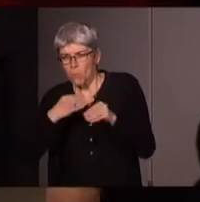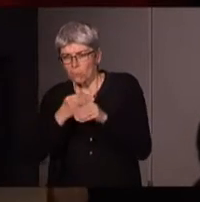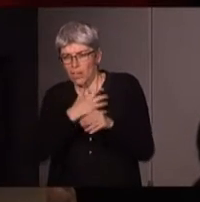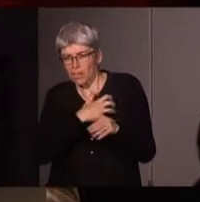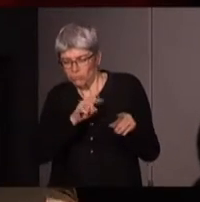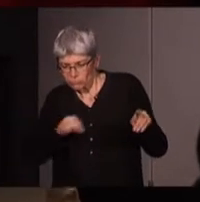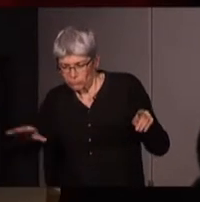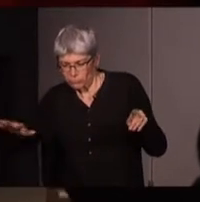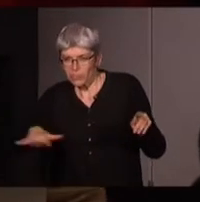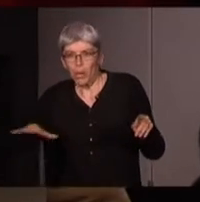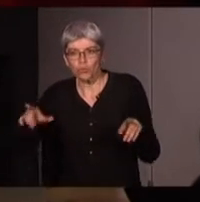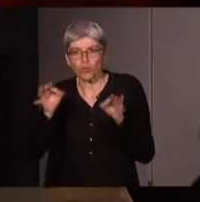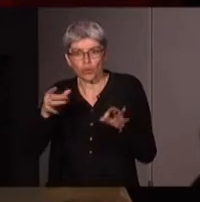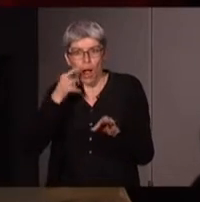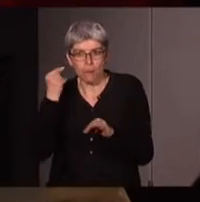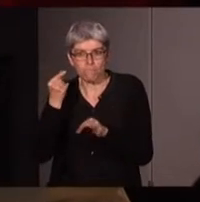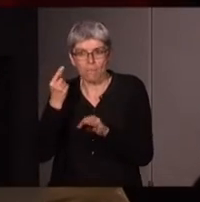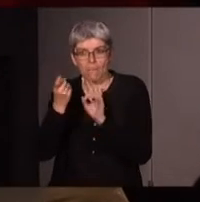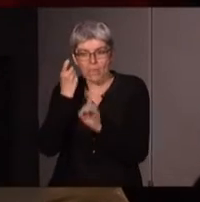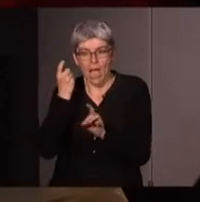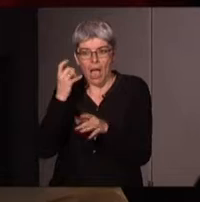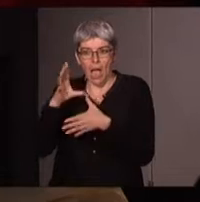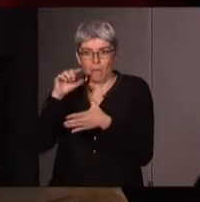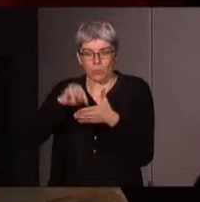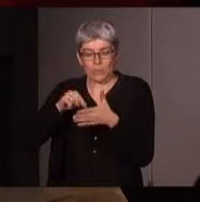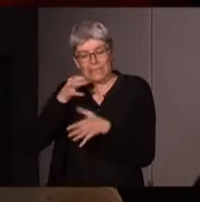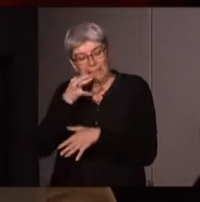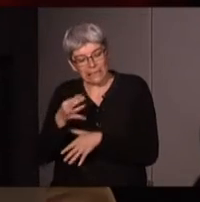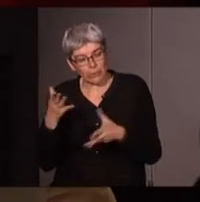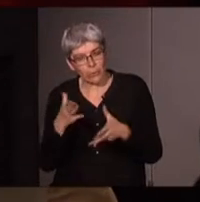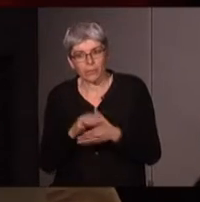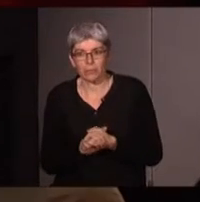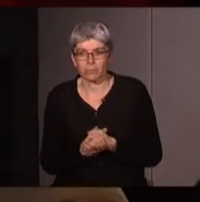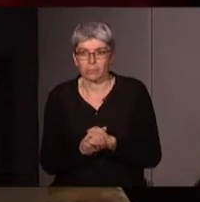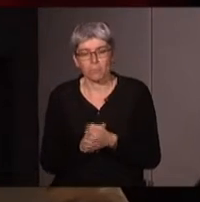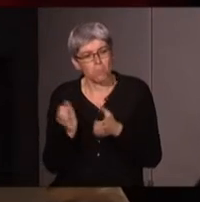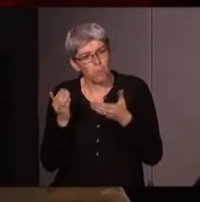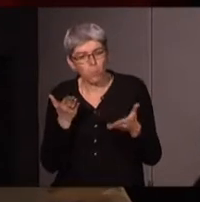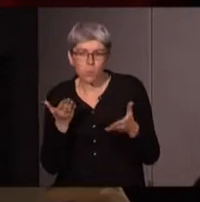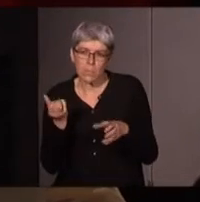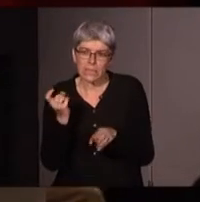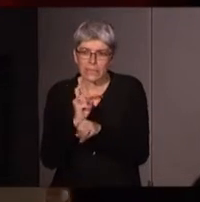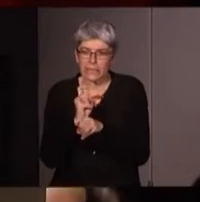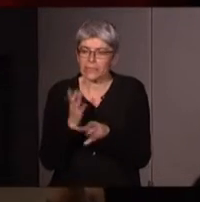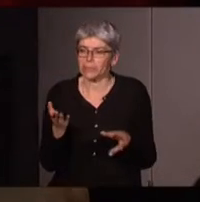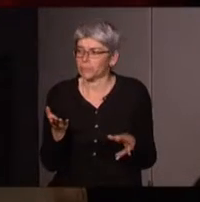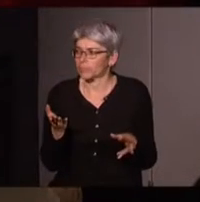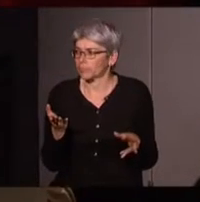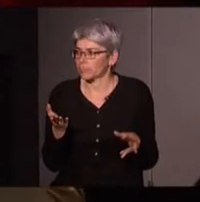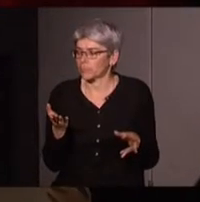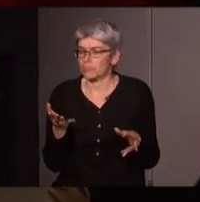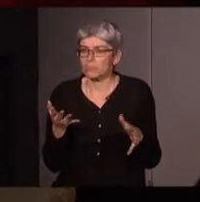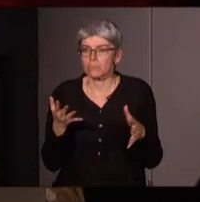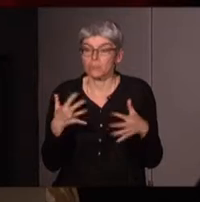riches, comme Ramon Grossfogel, qui demande et propose une critique des